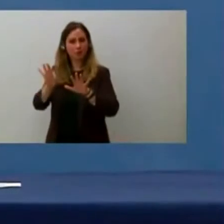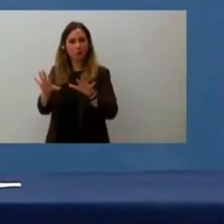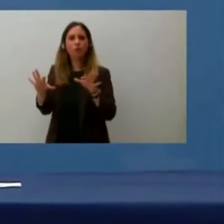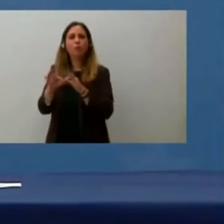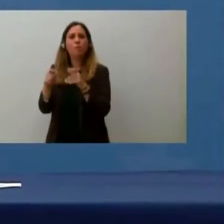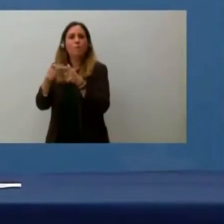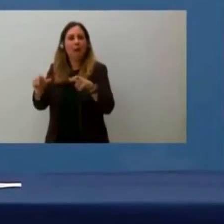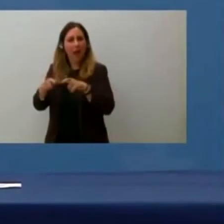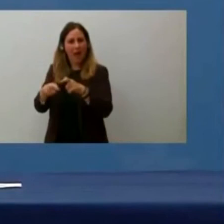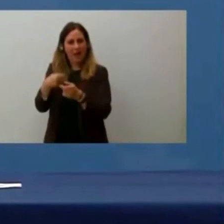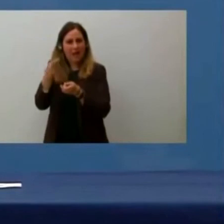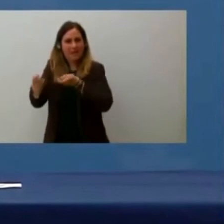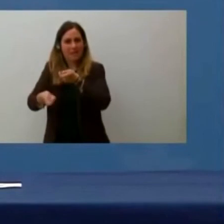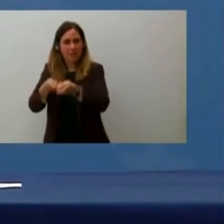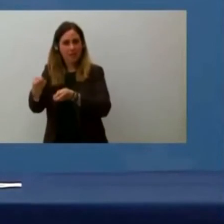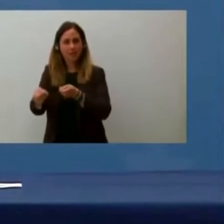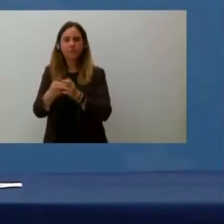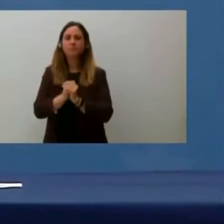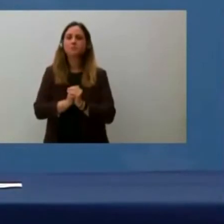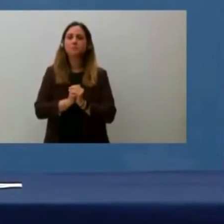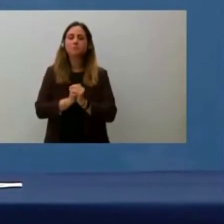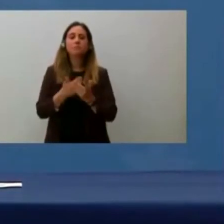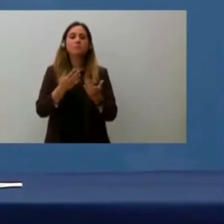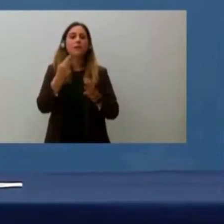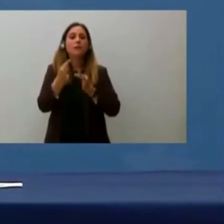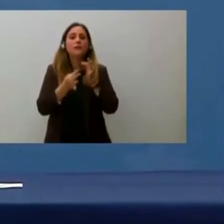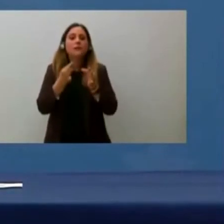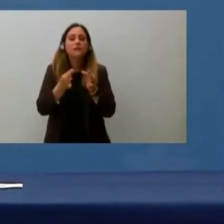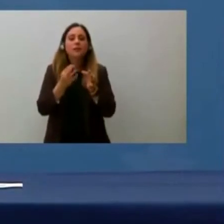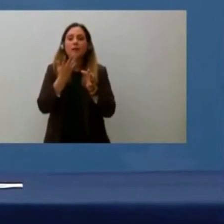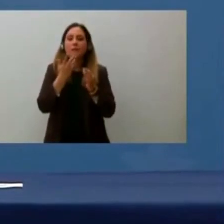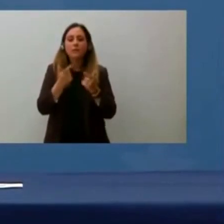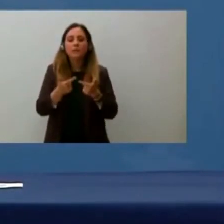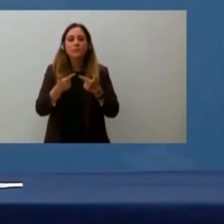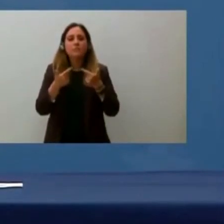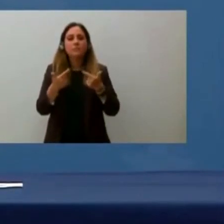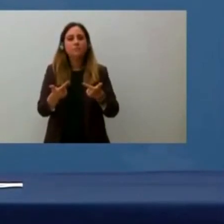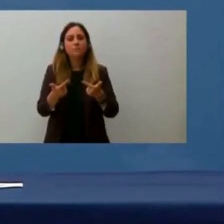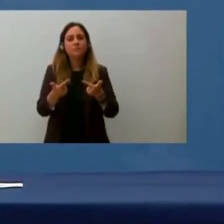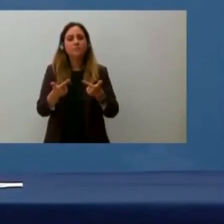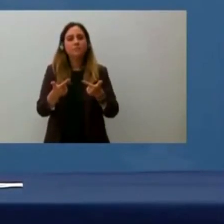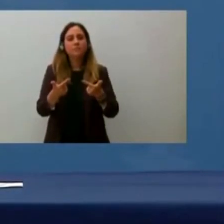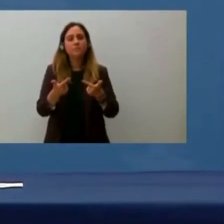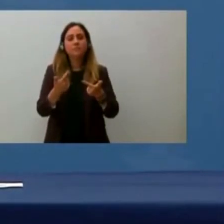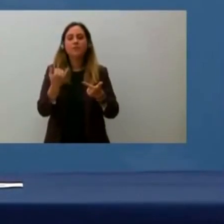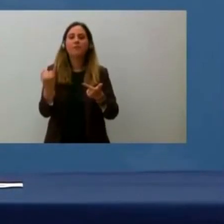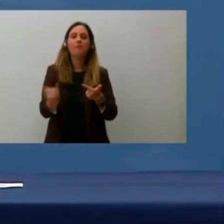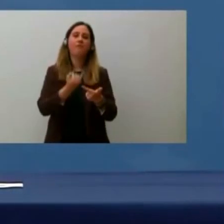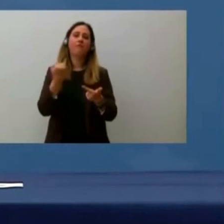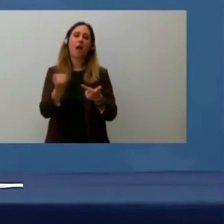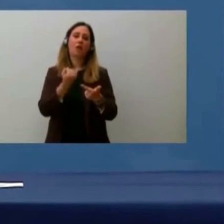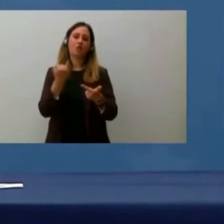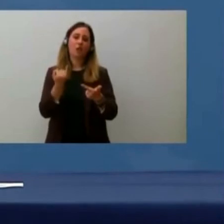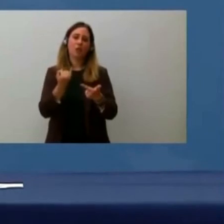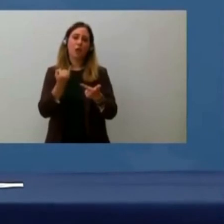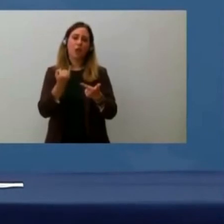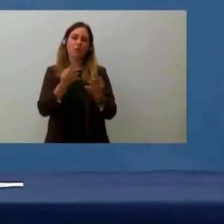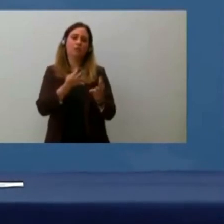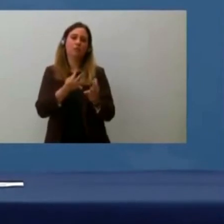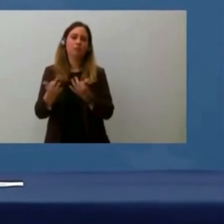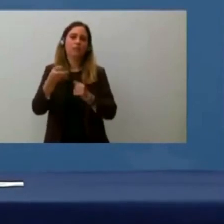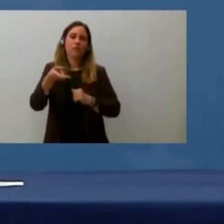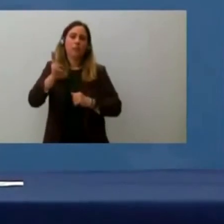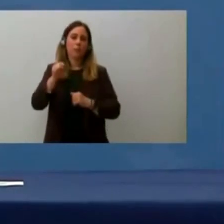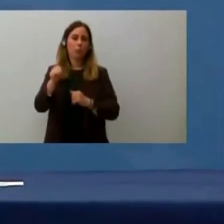bancaria. Quindi insomma si vuol rendere sostanzialmente più facile per tutti i giovani comprare